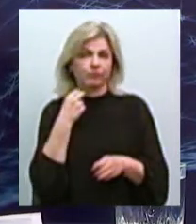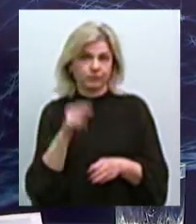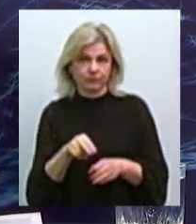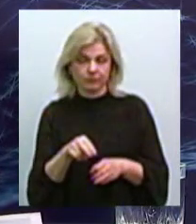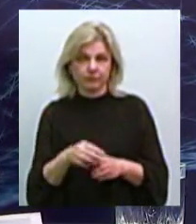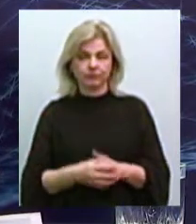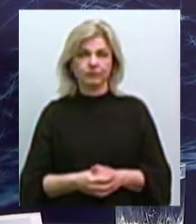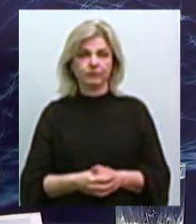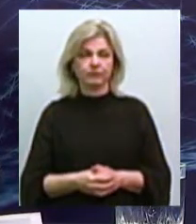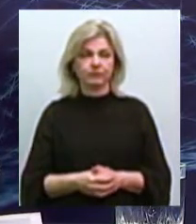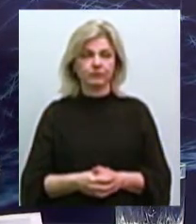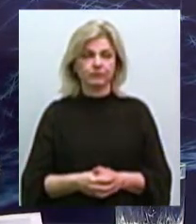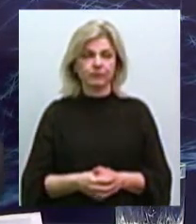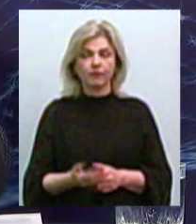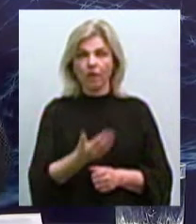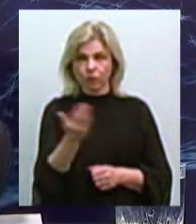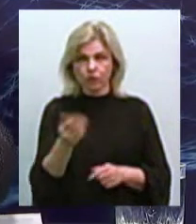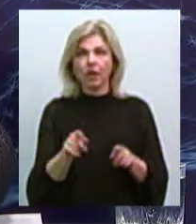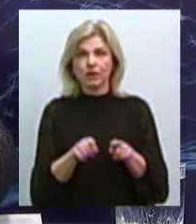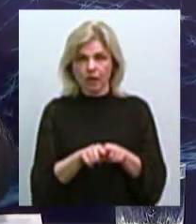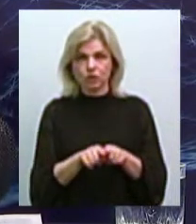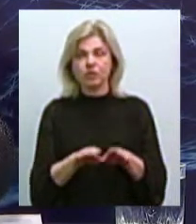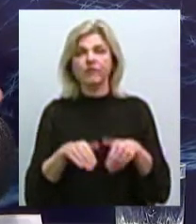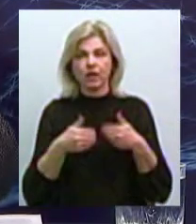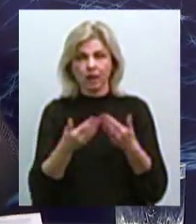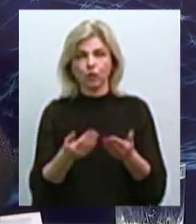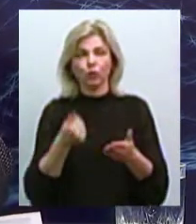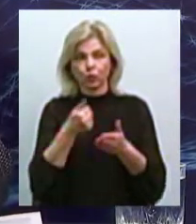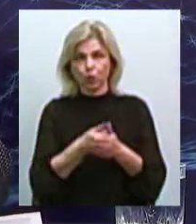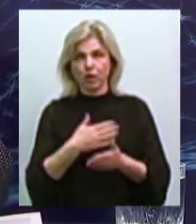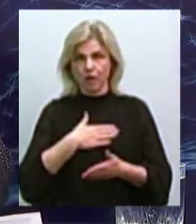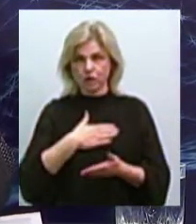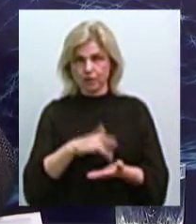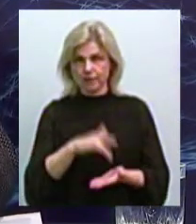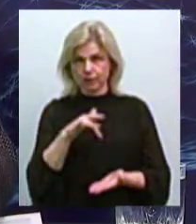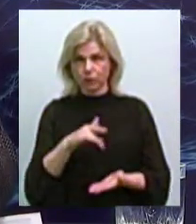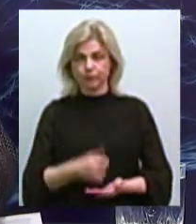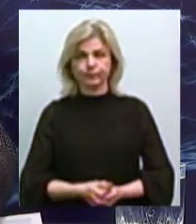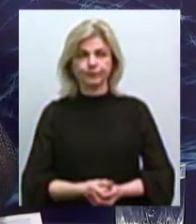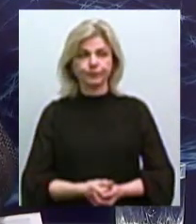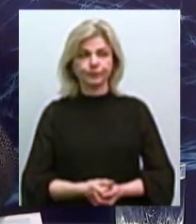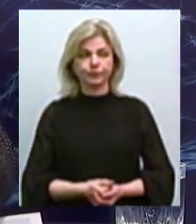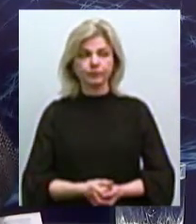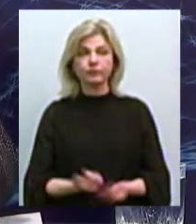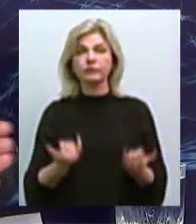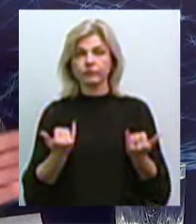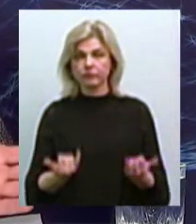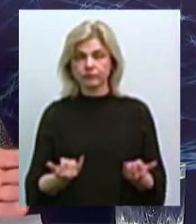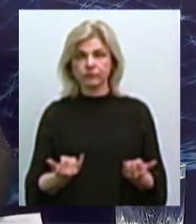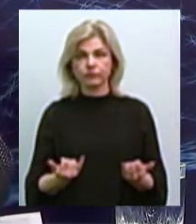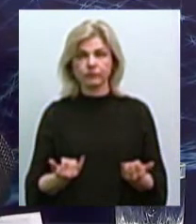волі, вони теж звертаються до нашого центру. Тому на сьогоднішній день,